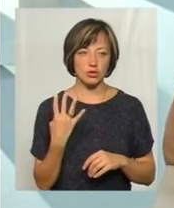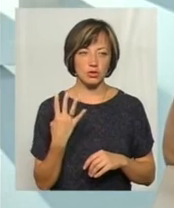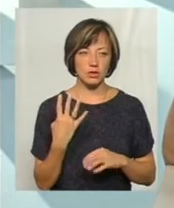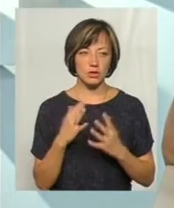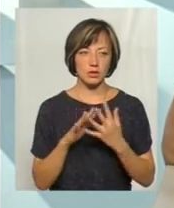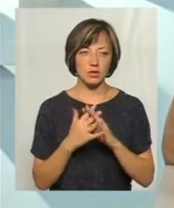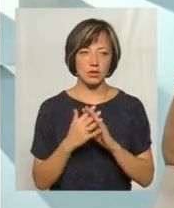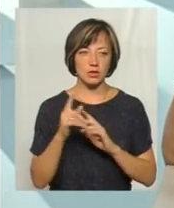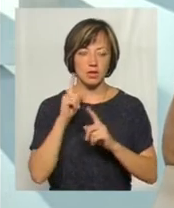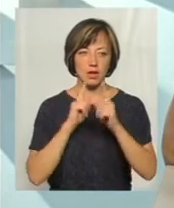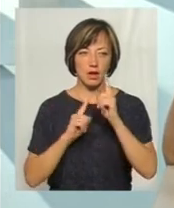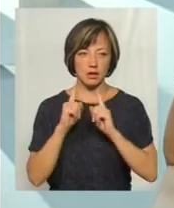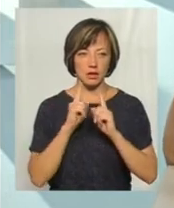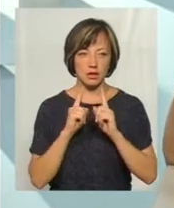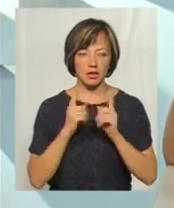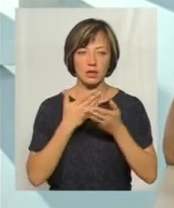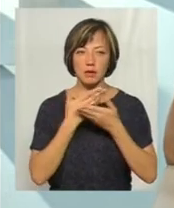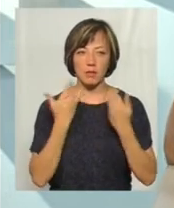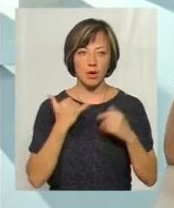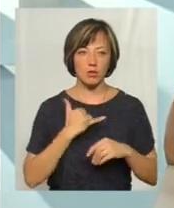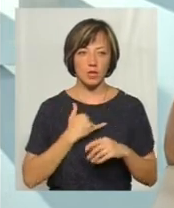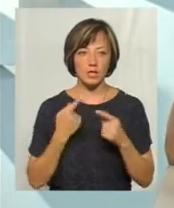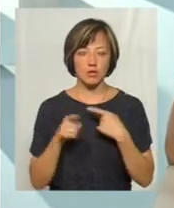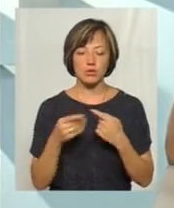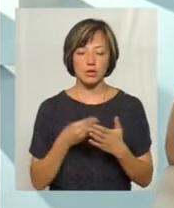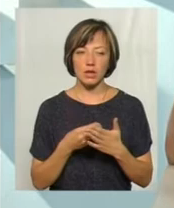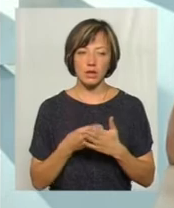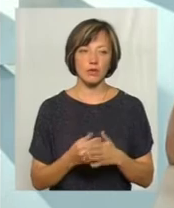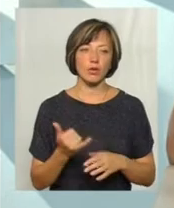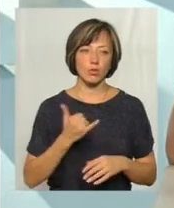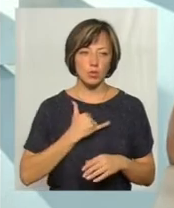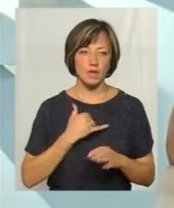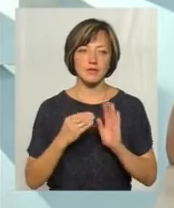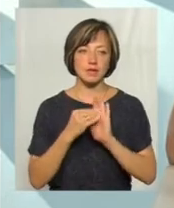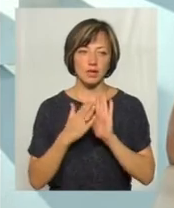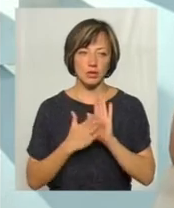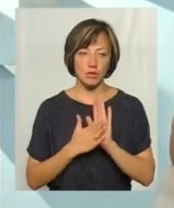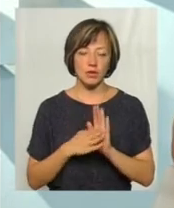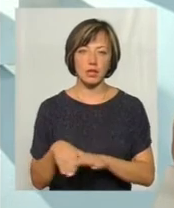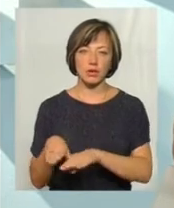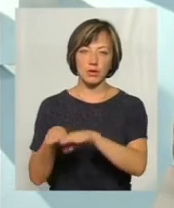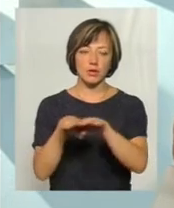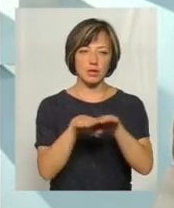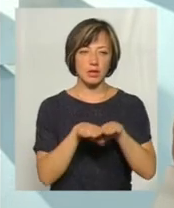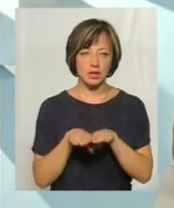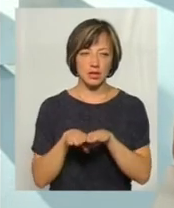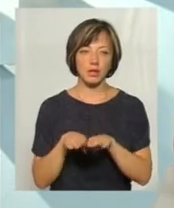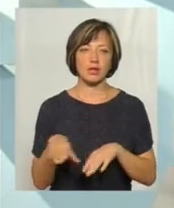рати. Нема в нас іншого тарифу. У нас встановлений тариф один для всіх. Як для